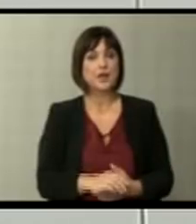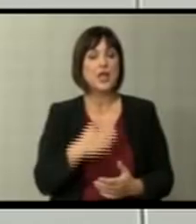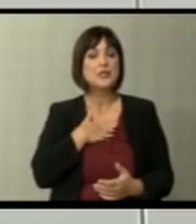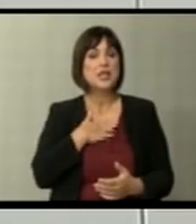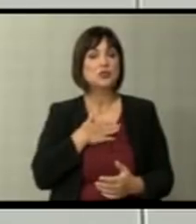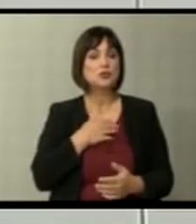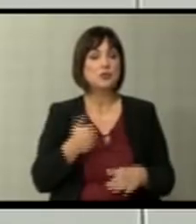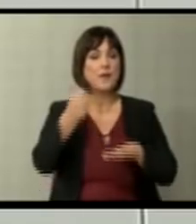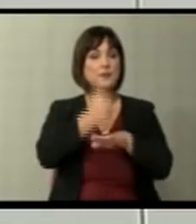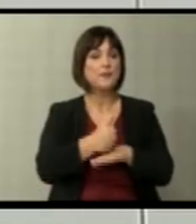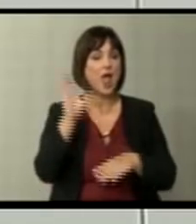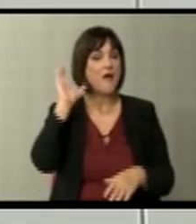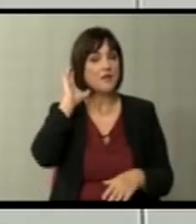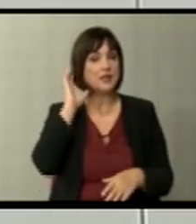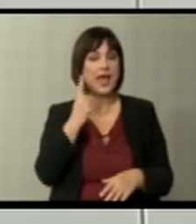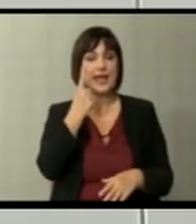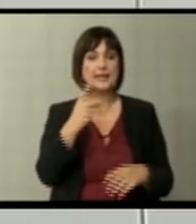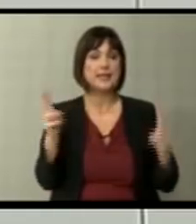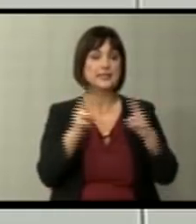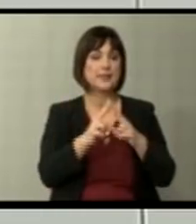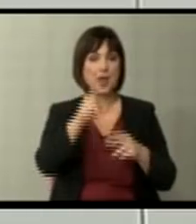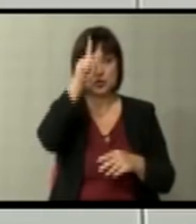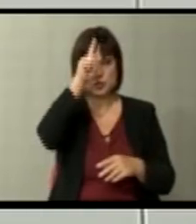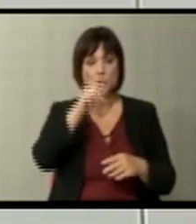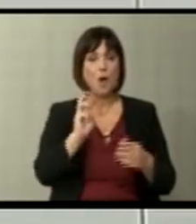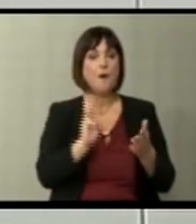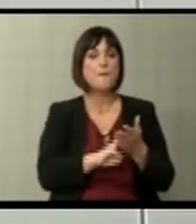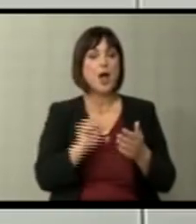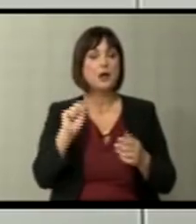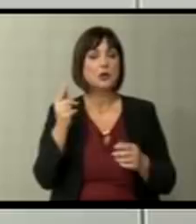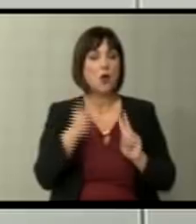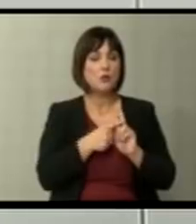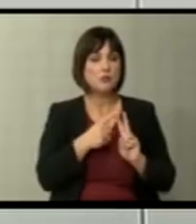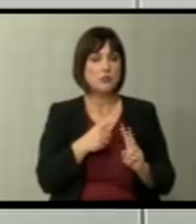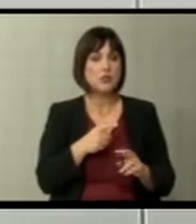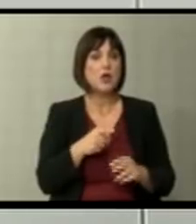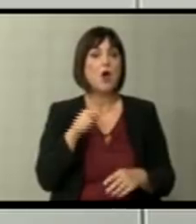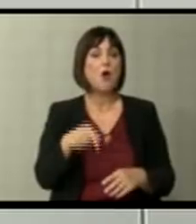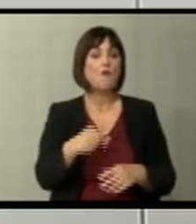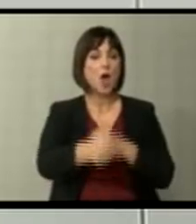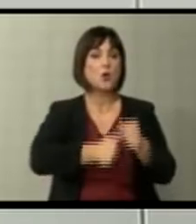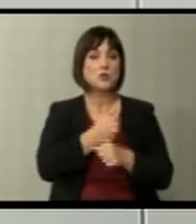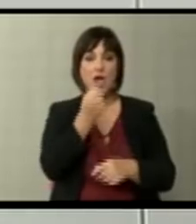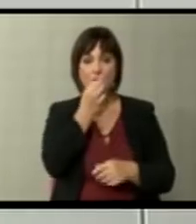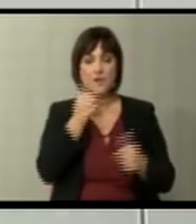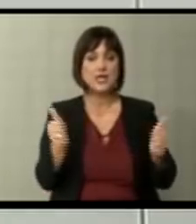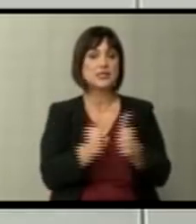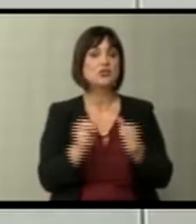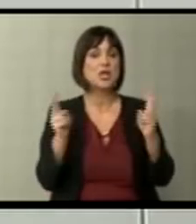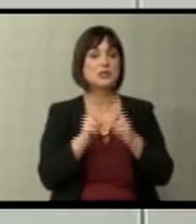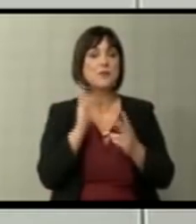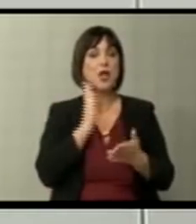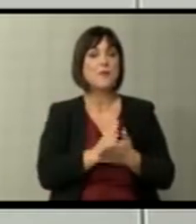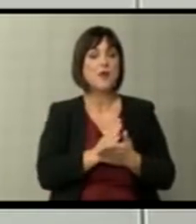нашиот премиер на владата. Една средба во Софија со Макрон, па ова година во април заедничка средба беше